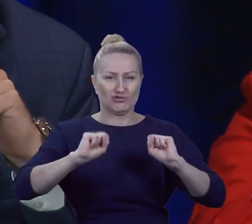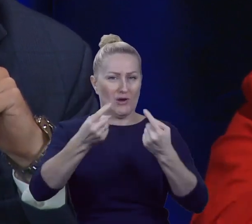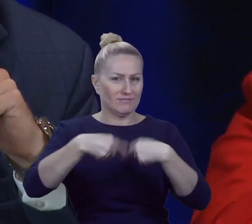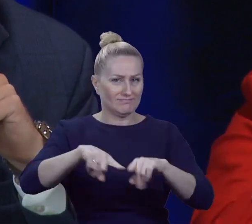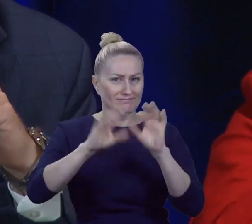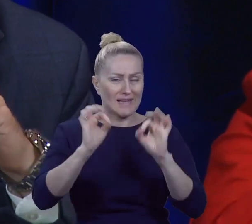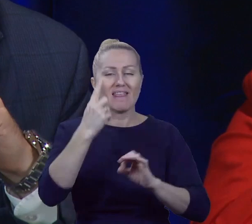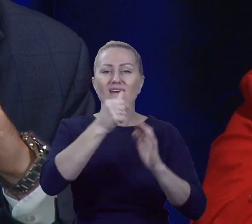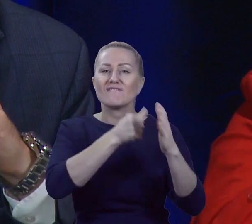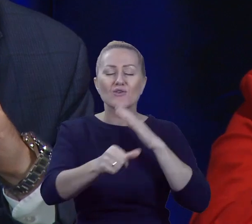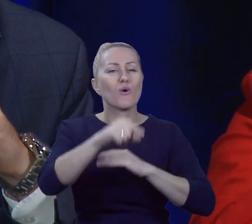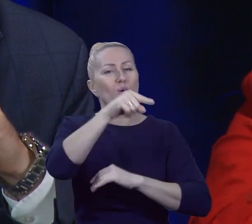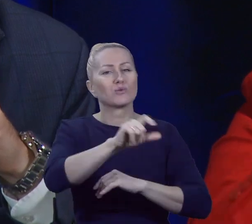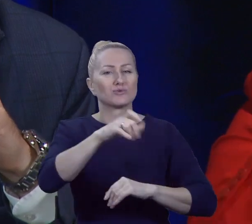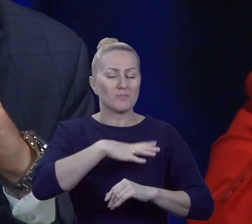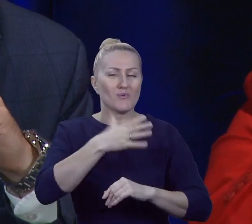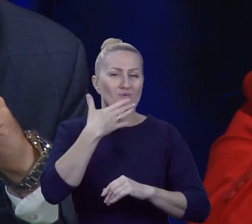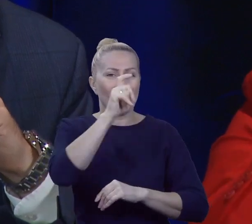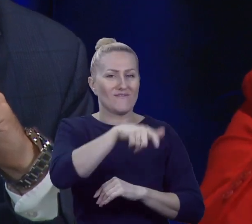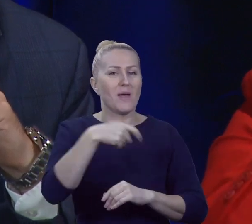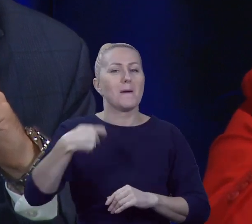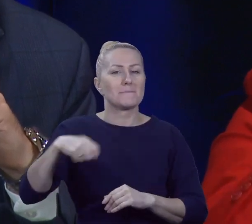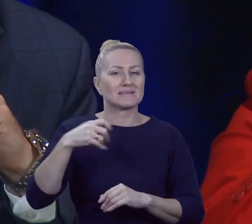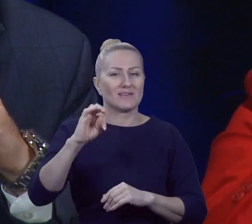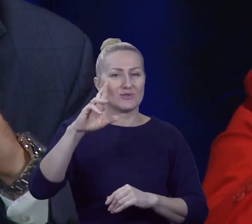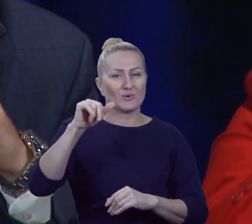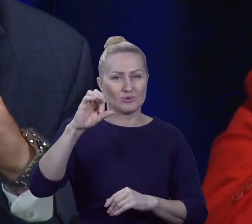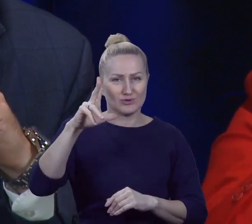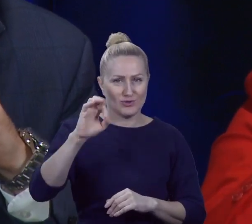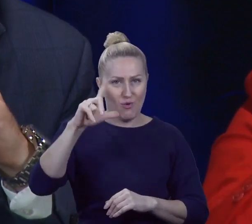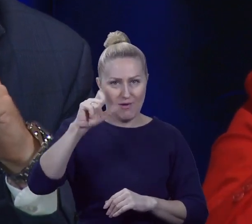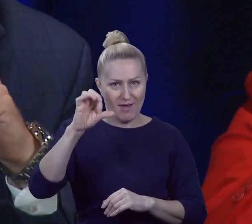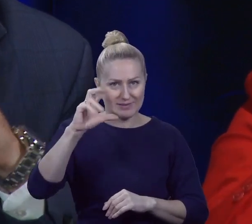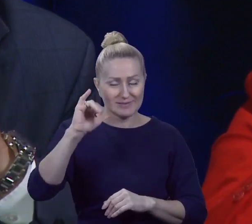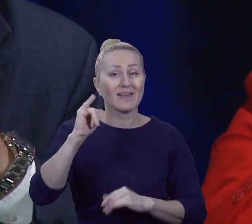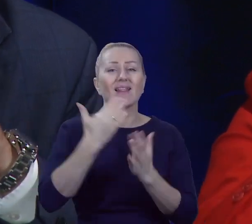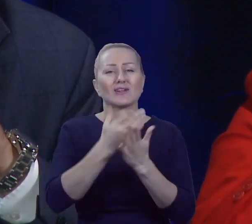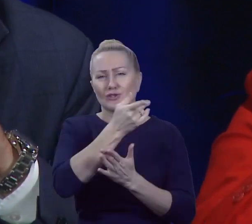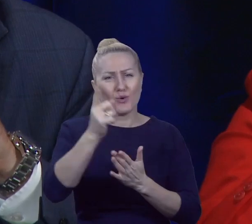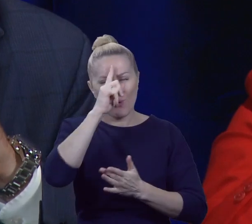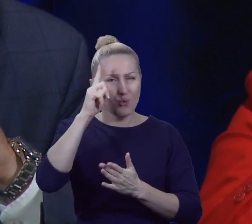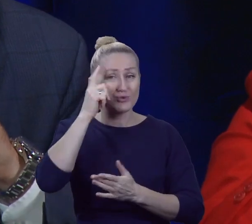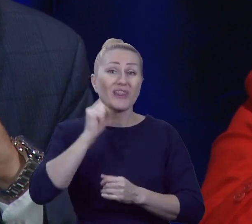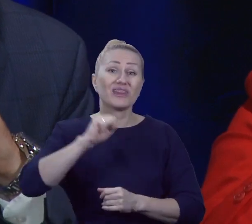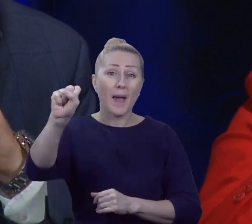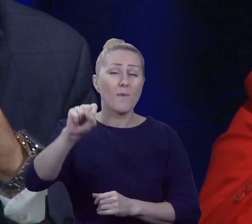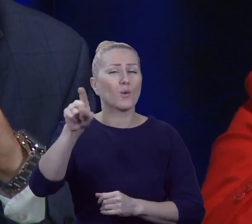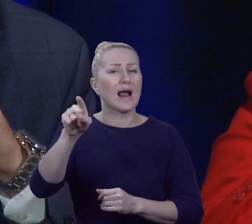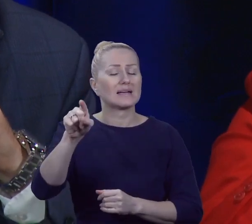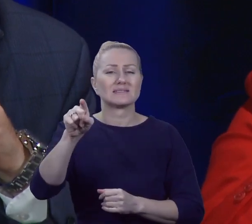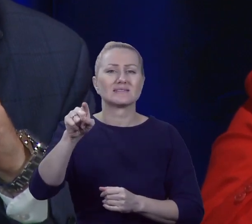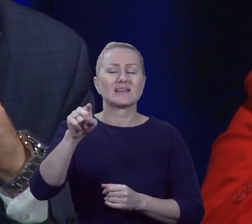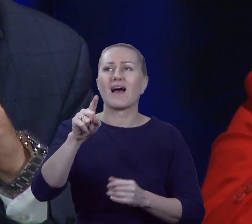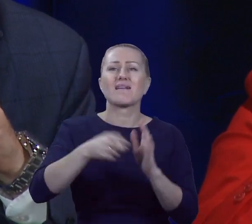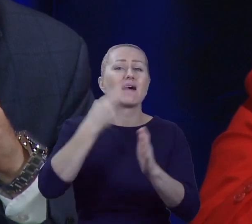mówił pan prezydent Tuskulawski. Dlaczego ludzie z tej demokracji nie chcą raz na tym, już razem na